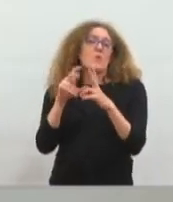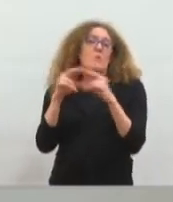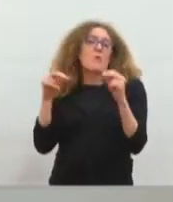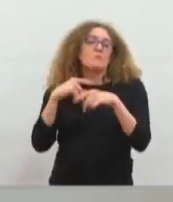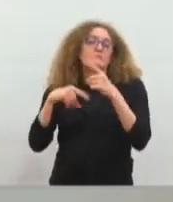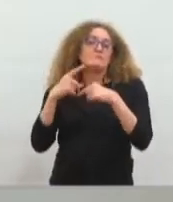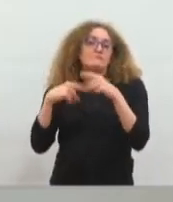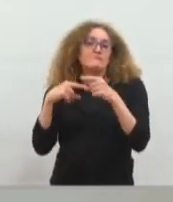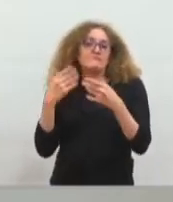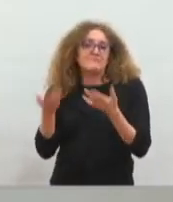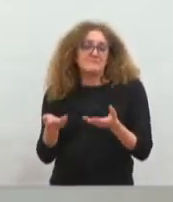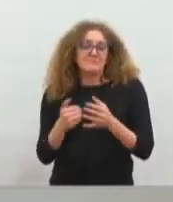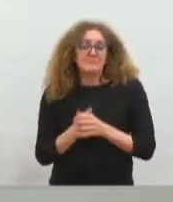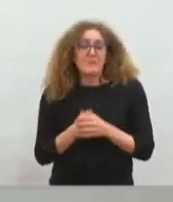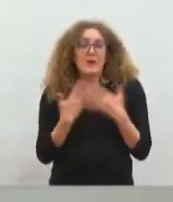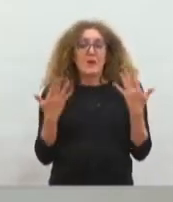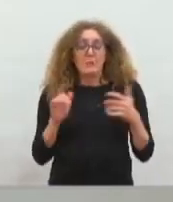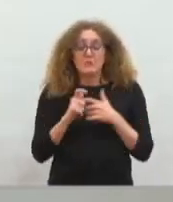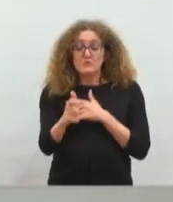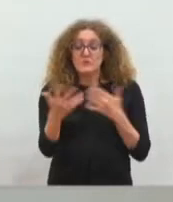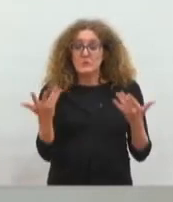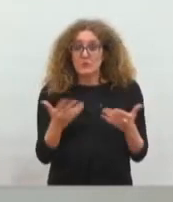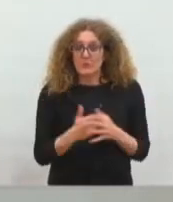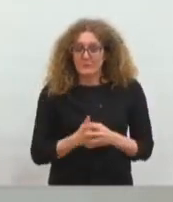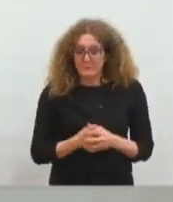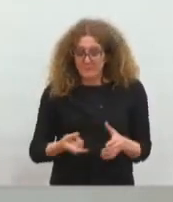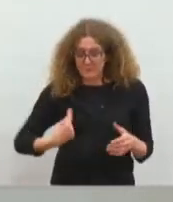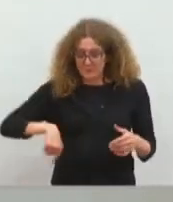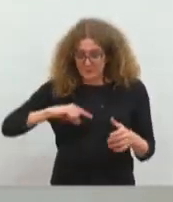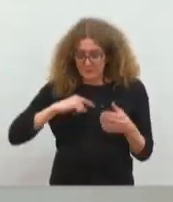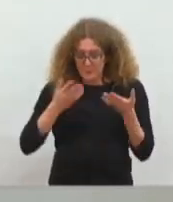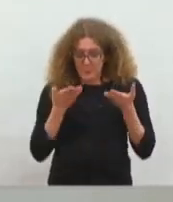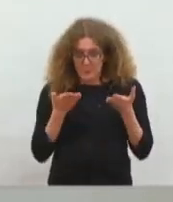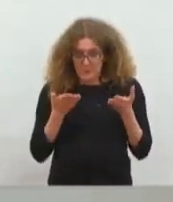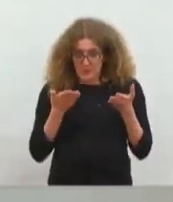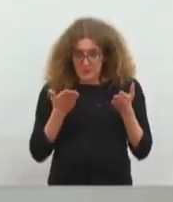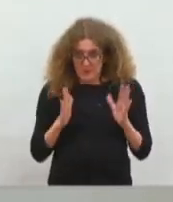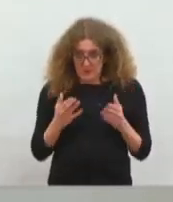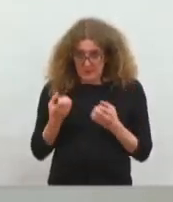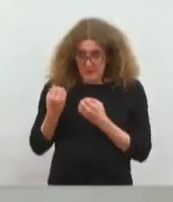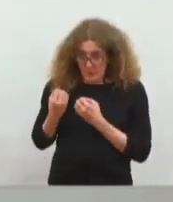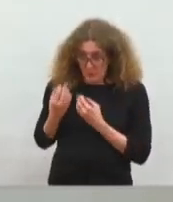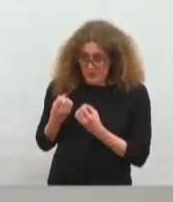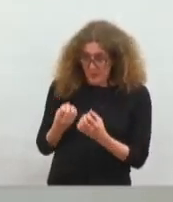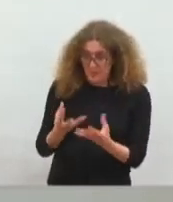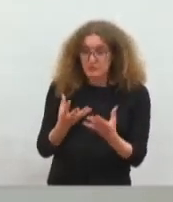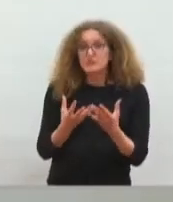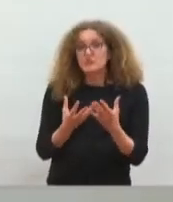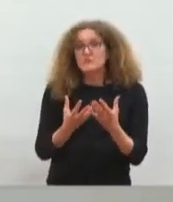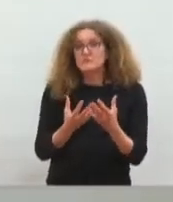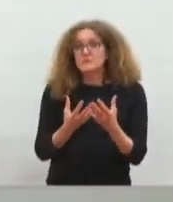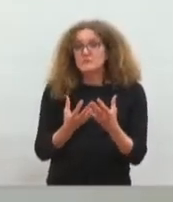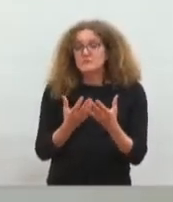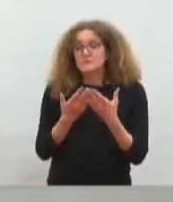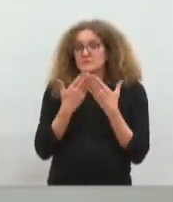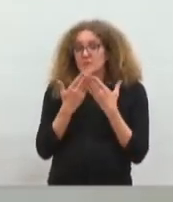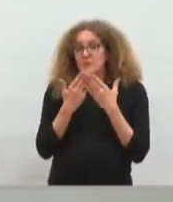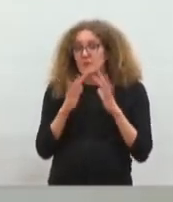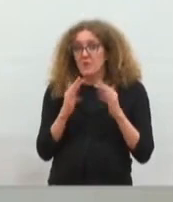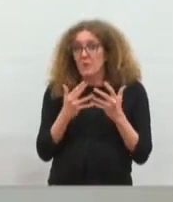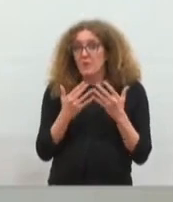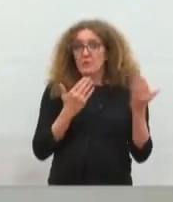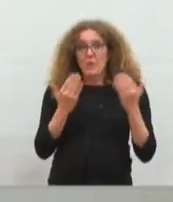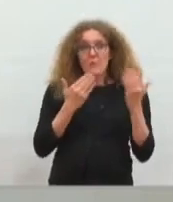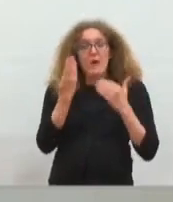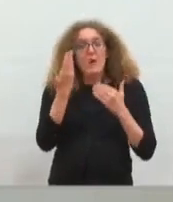Donc, le processus était le suivant. C'est que nous avons décidé d'étudier ces conséquences de la régie en le comparant avec d'autres modes de